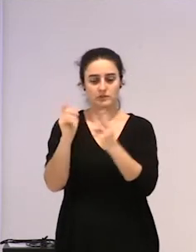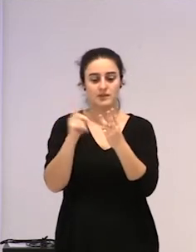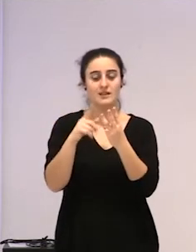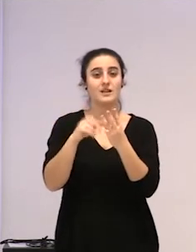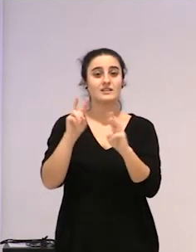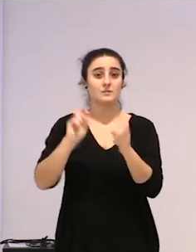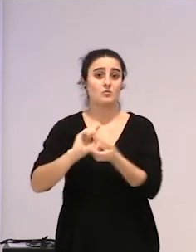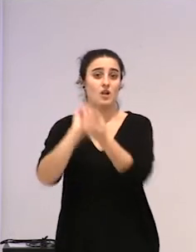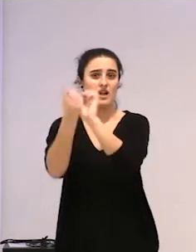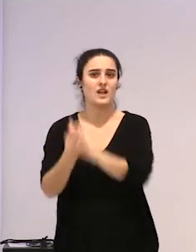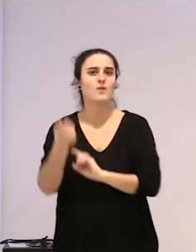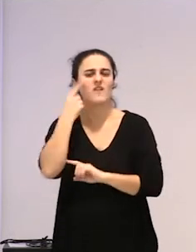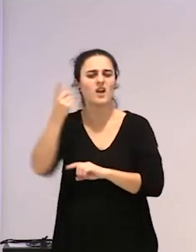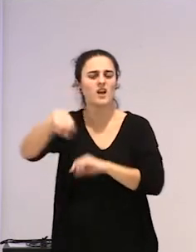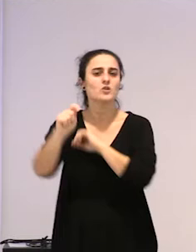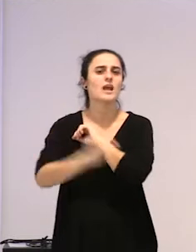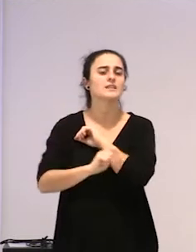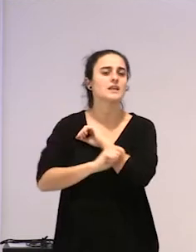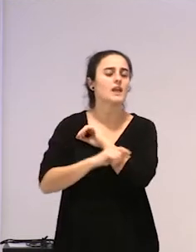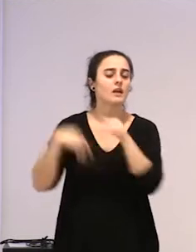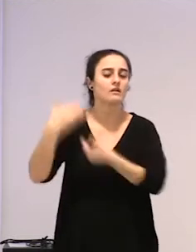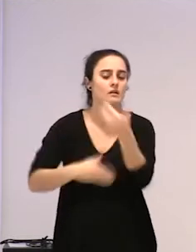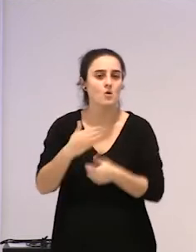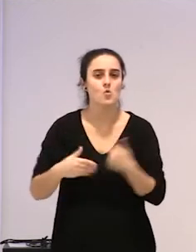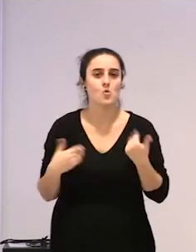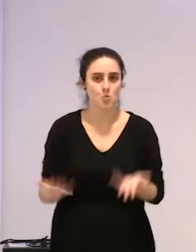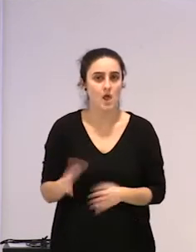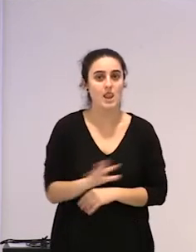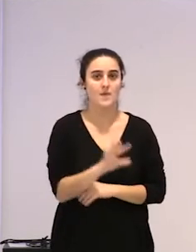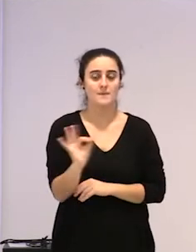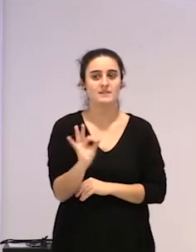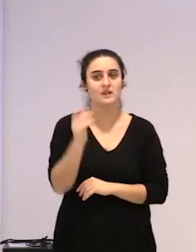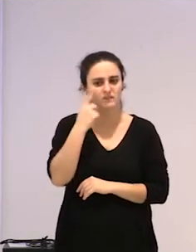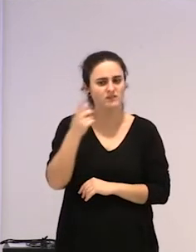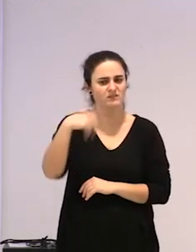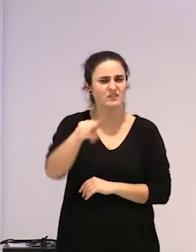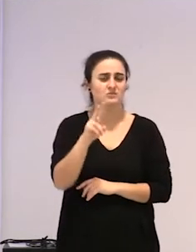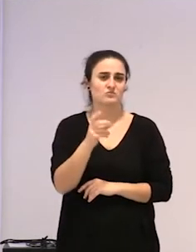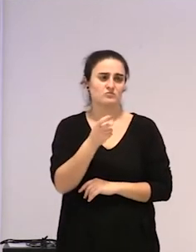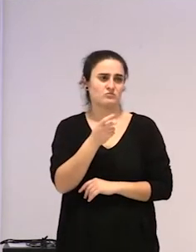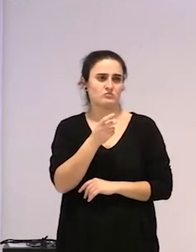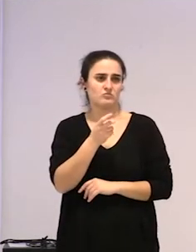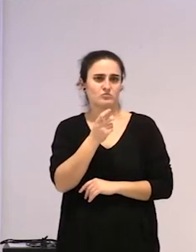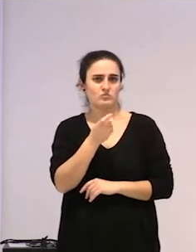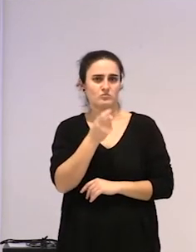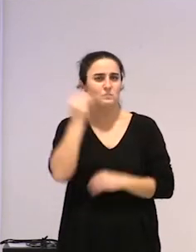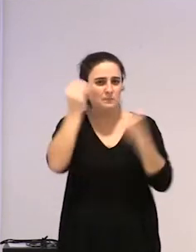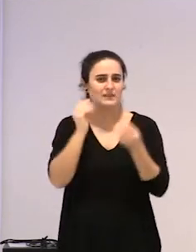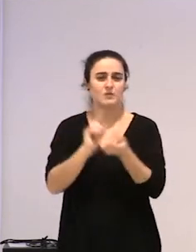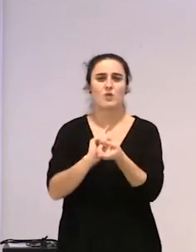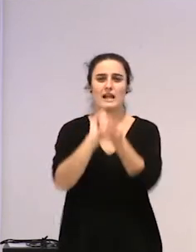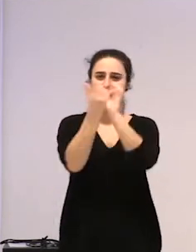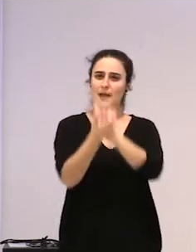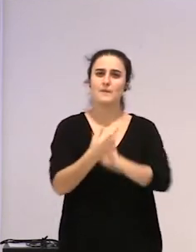eraldatzearena, ba, ze estrategia martxan jarri dituzten, eta baita ere beraiek nondik ikusten duten, etorri behar dela pixkat aldaketa,